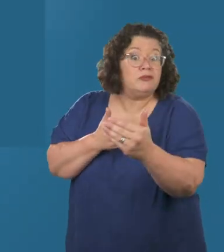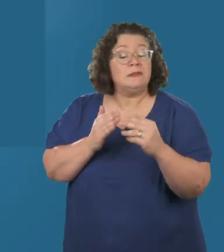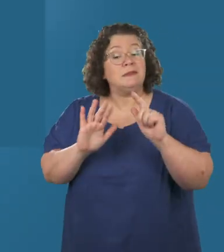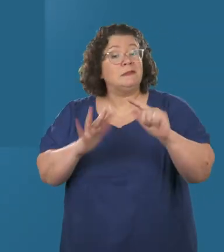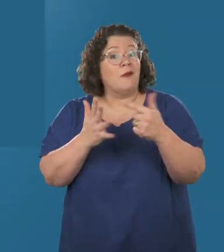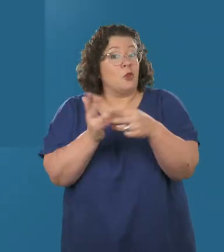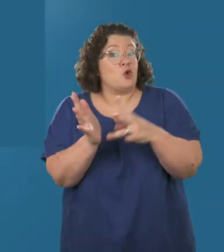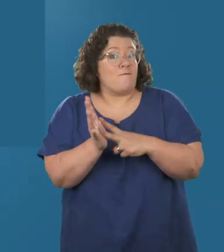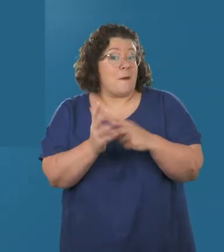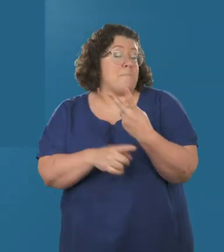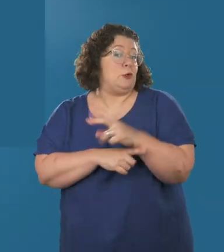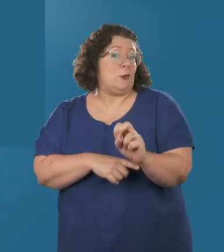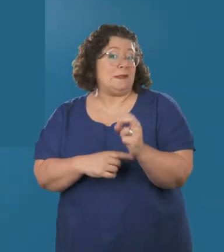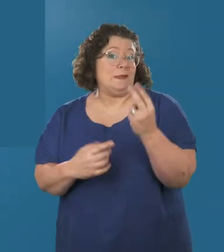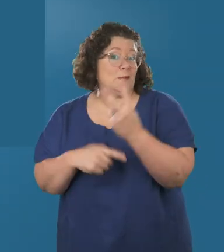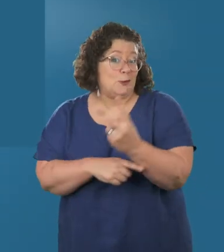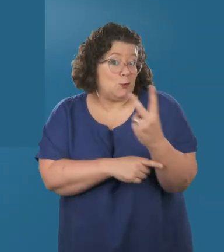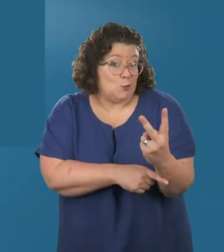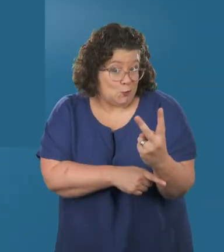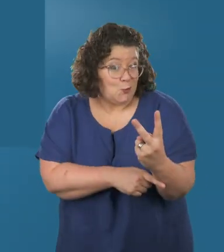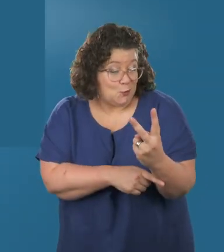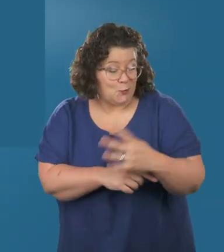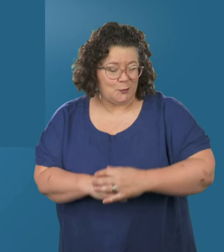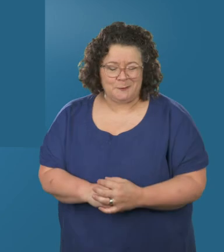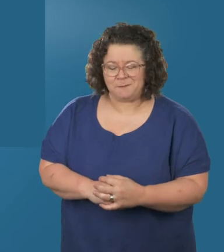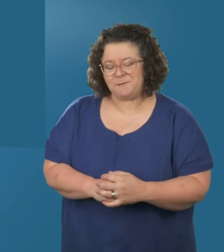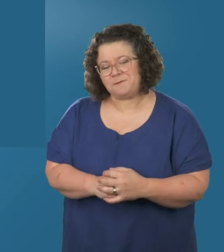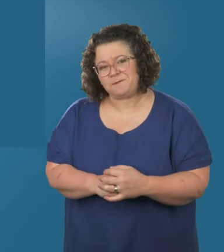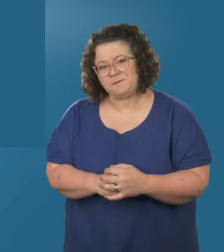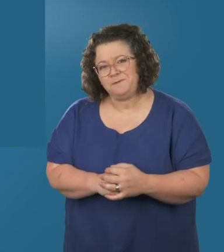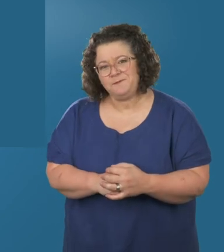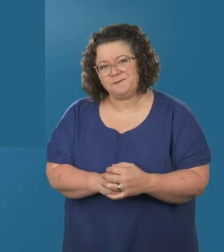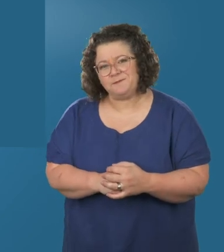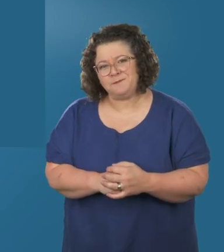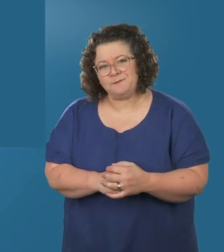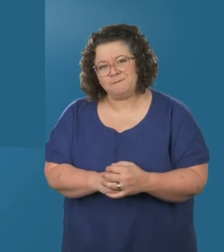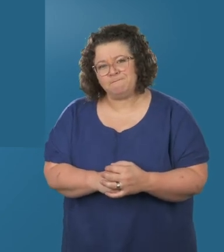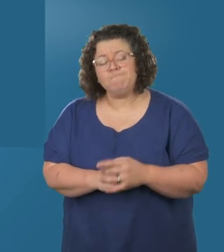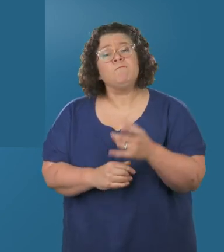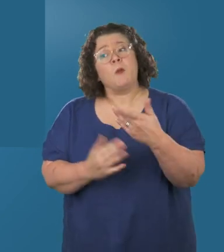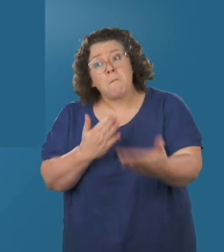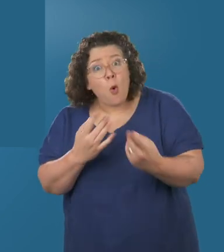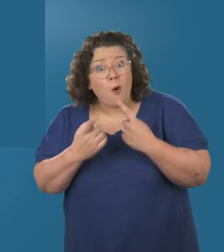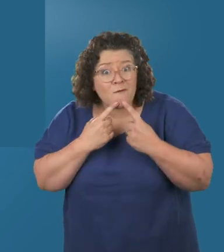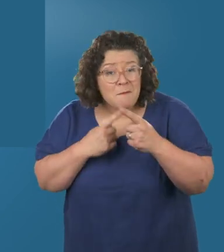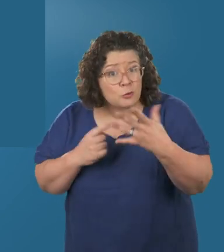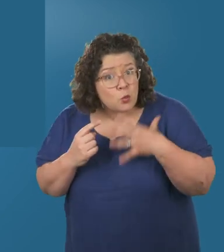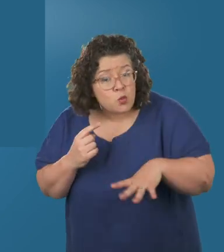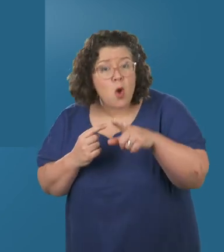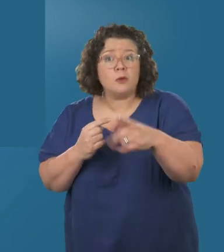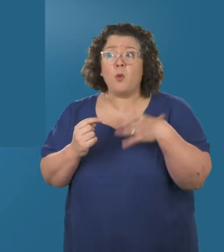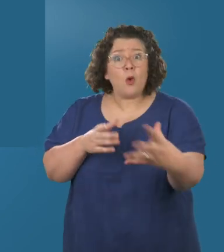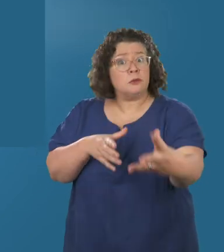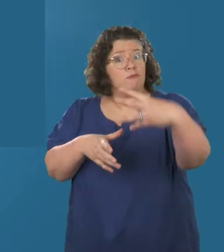Hothen ni gael eich barn ar y cynnigion hyn. Mae'r ymgynghoriad yn fyw ac yn cael eu gynnald yn y seithafed yr achwedd 2022.